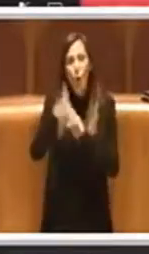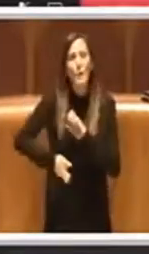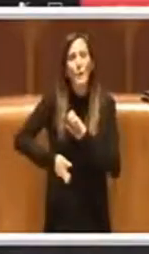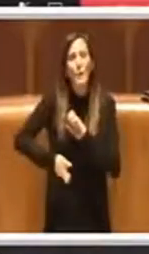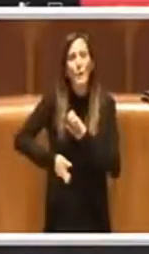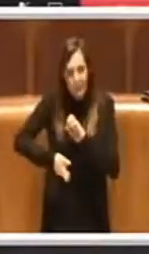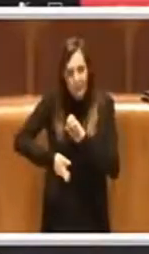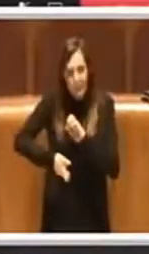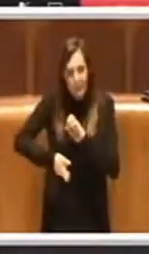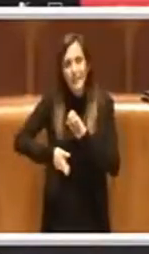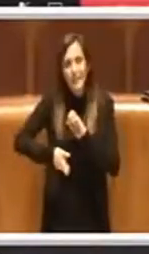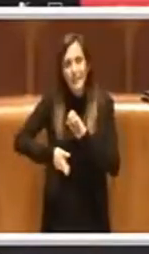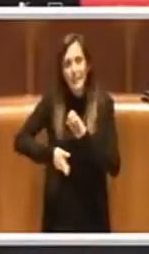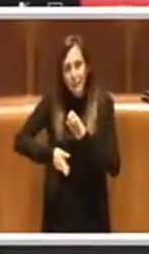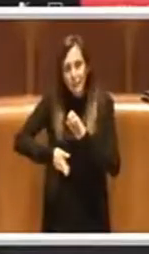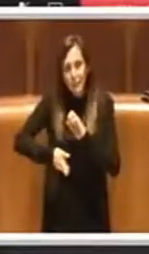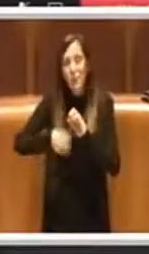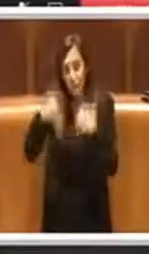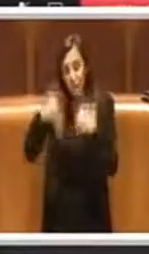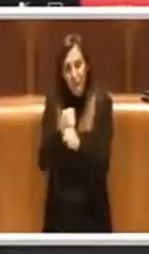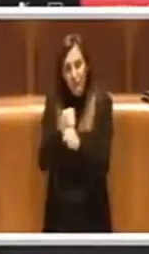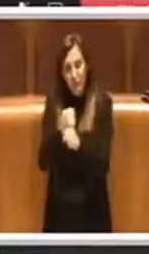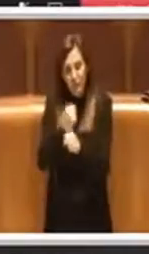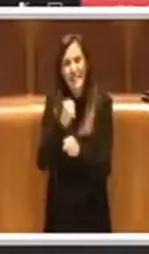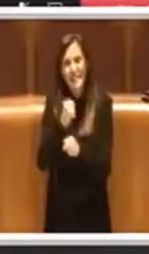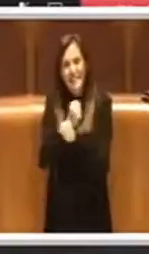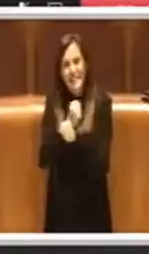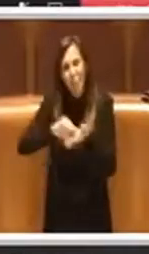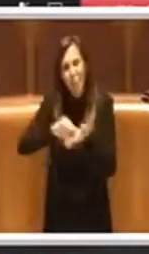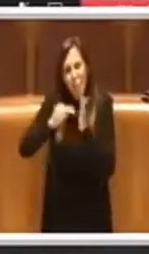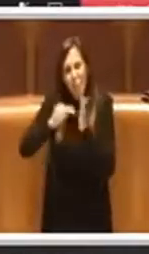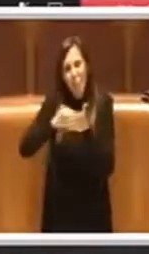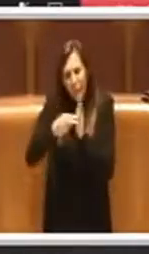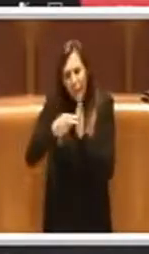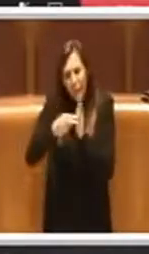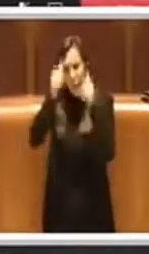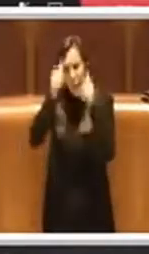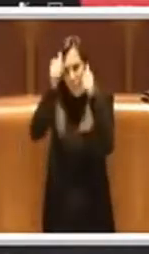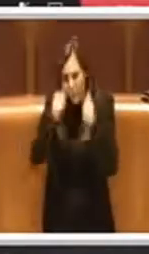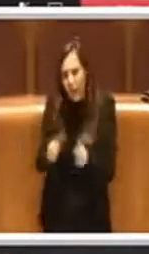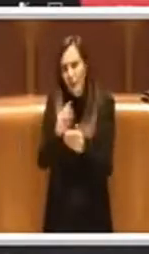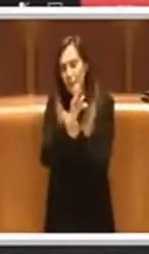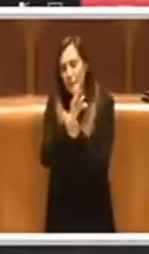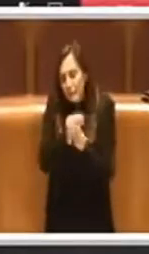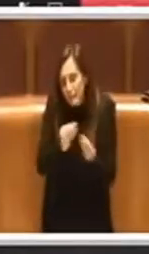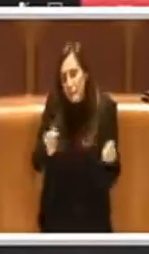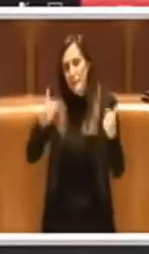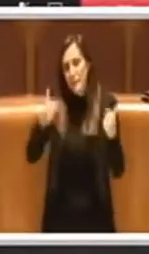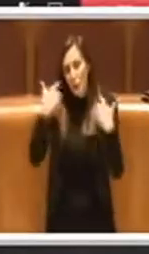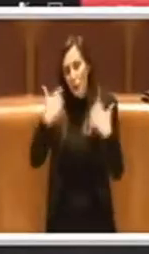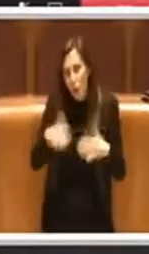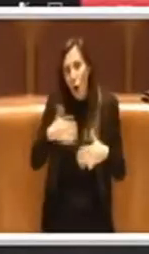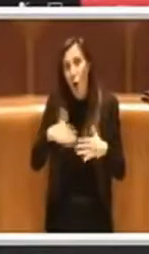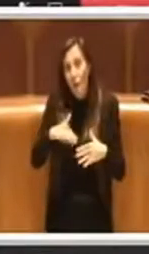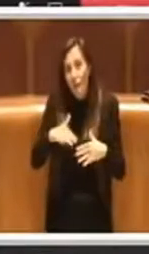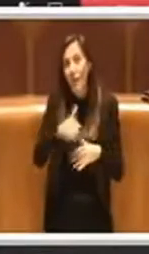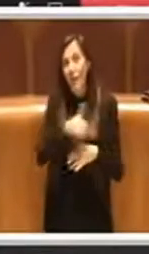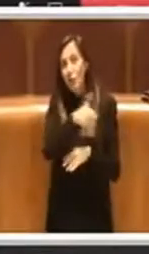fine abbiamo dovuto anche lì lavorare per cercare di risolvere tutti i problemi di quel bando e sono stati messi in strada 150